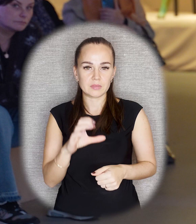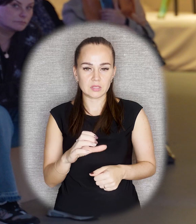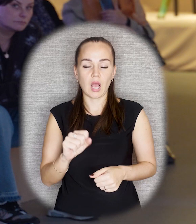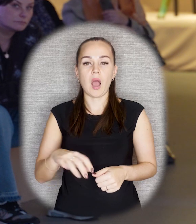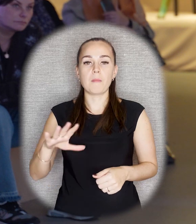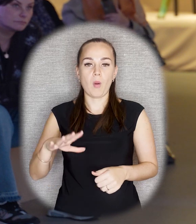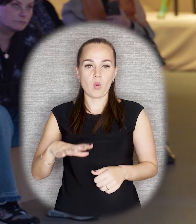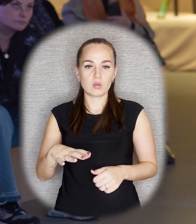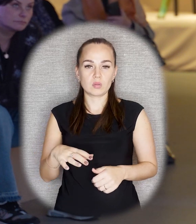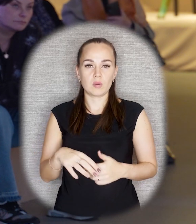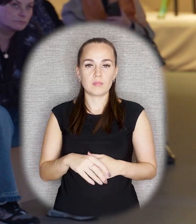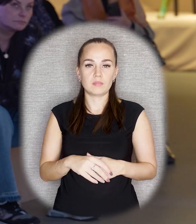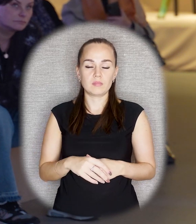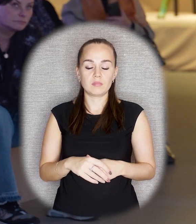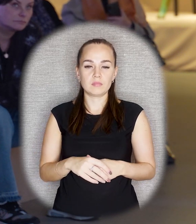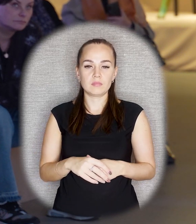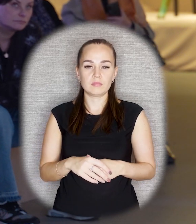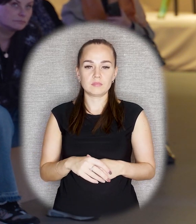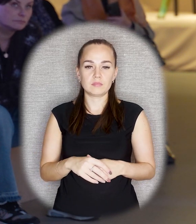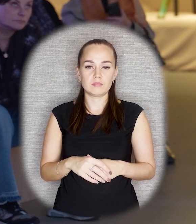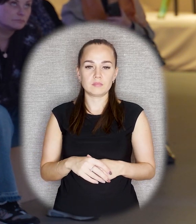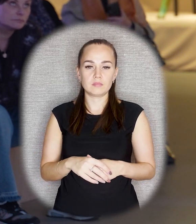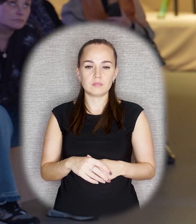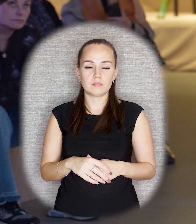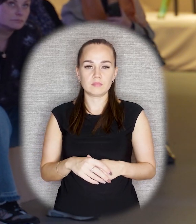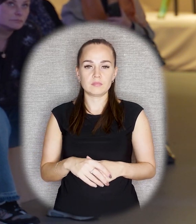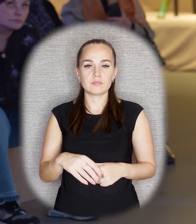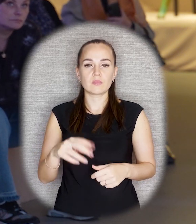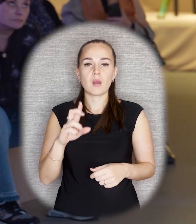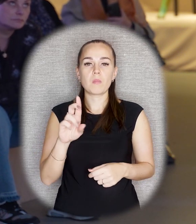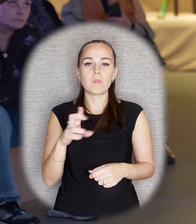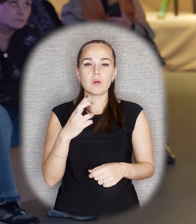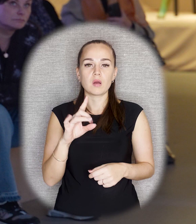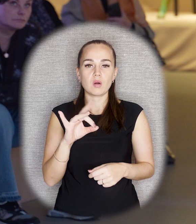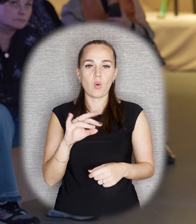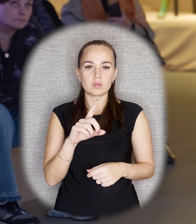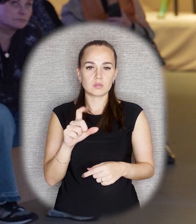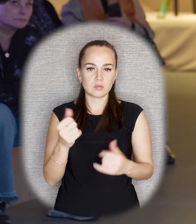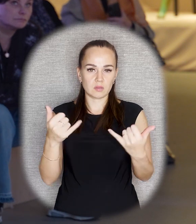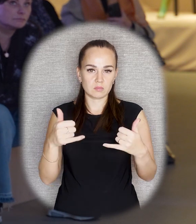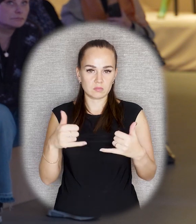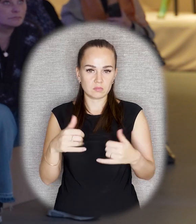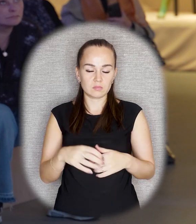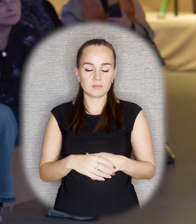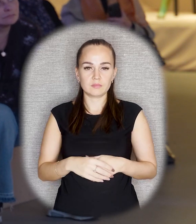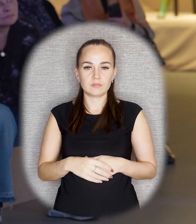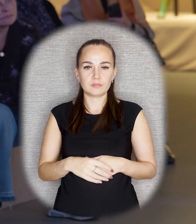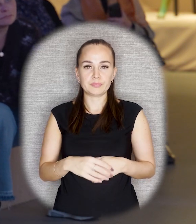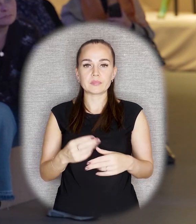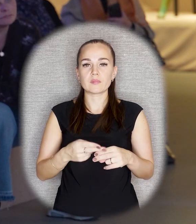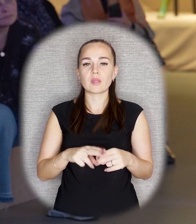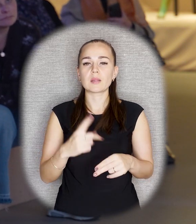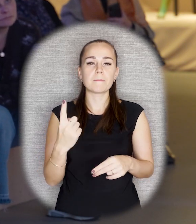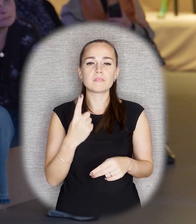А после этого, когда речь зашла об отлитии фигуры в бронзе, это происходит в 1925 году, это один из первых